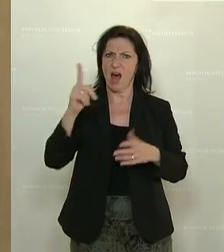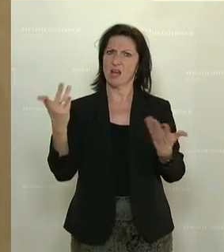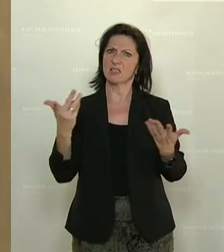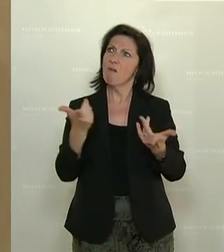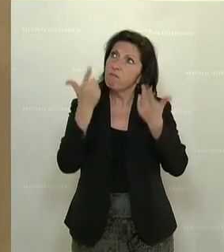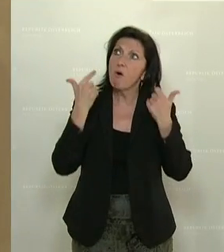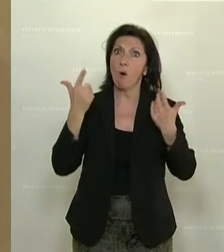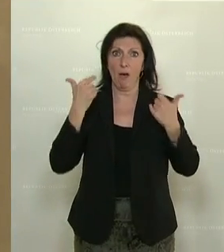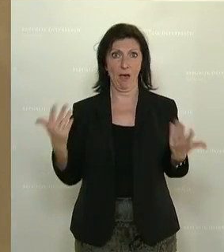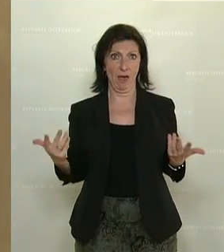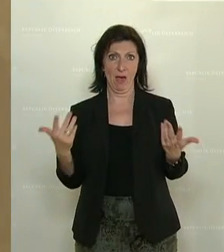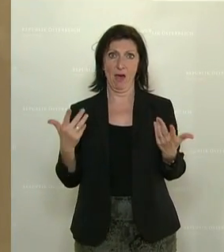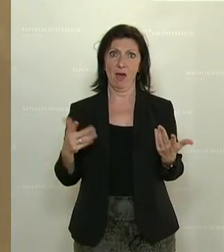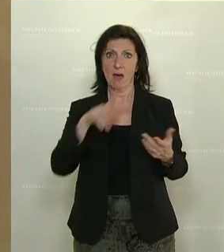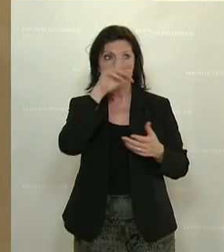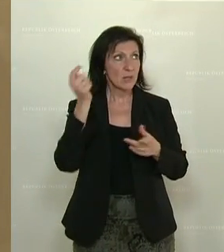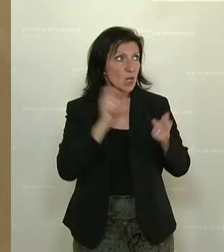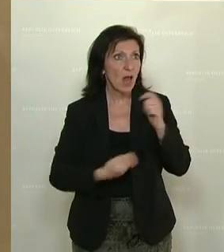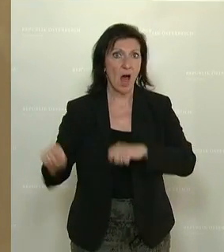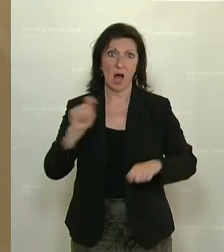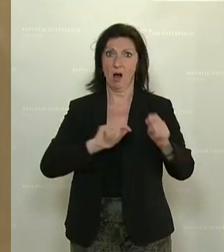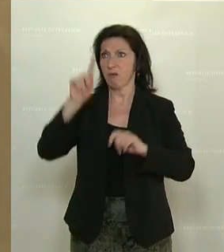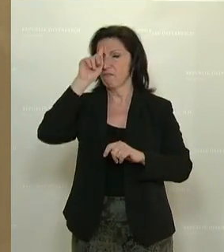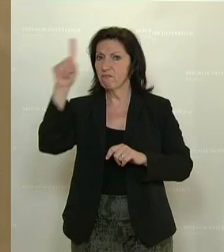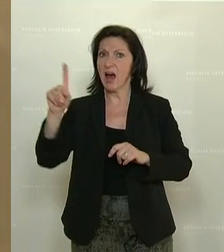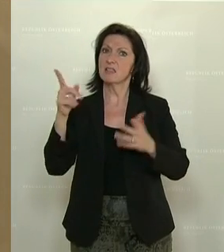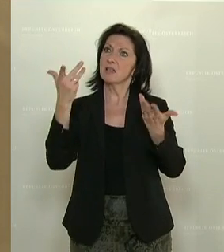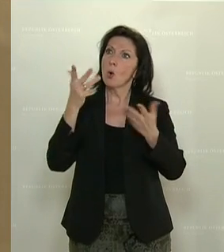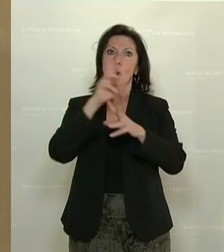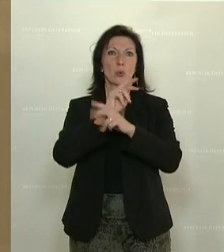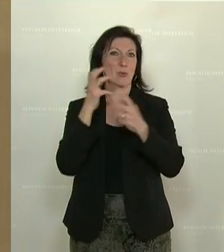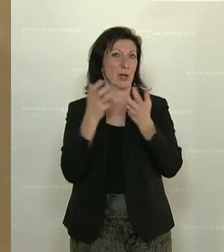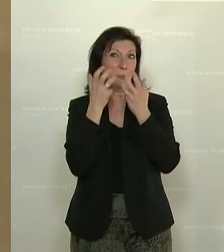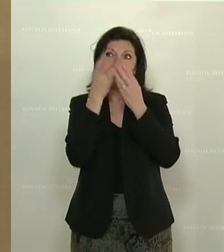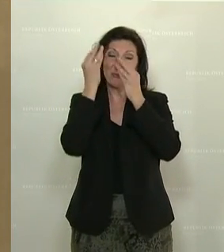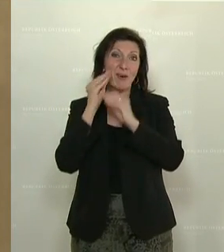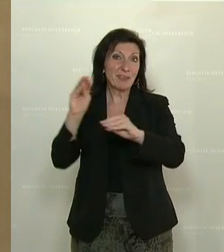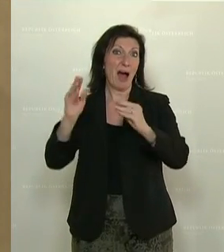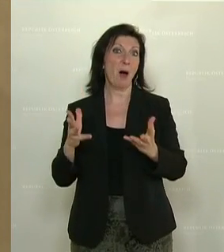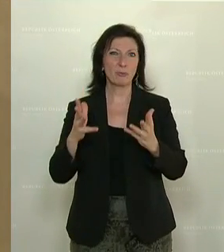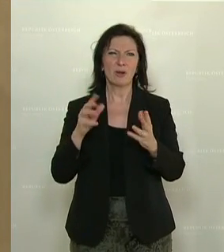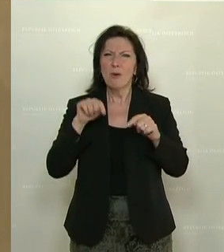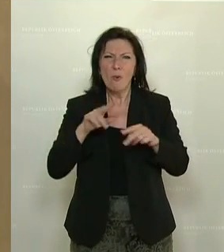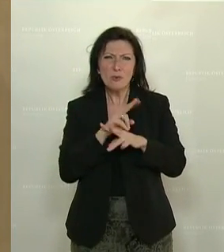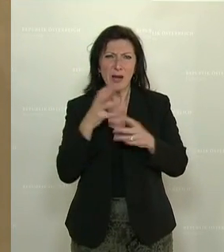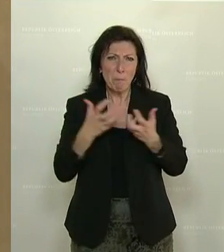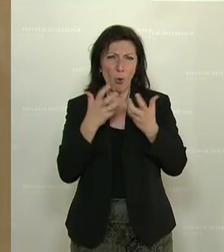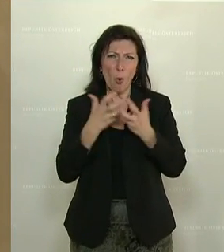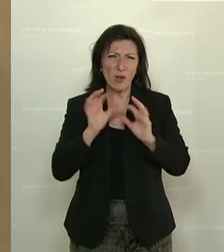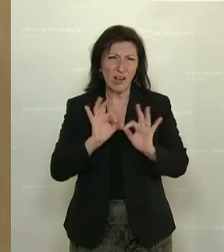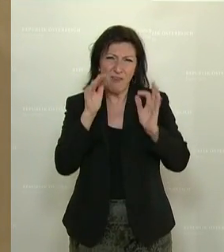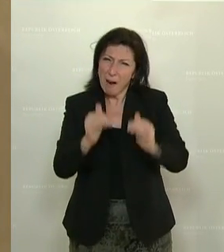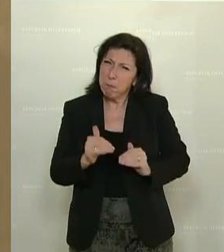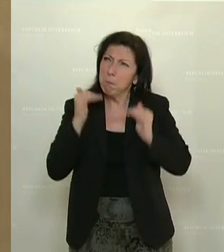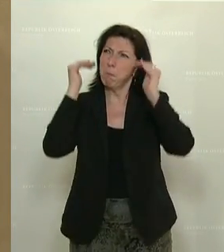Einkauf, sichert die Gewissheit und das Vertrauen in die österreichischen Produkte, die qualitativ auf dem höchsten Standard sind. Und